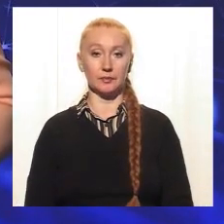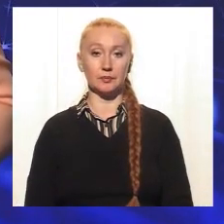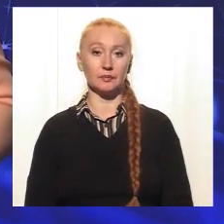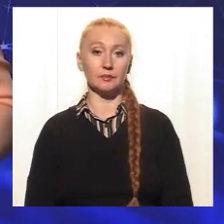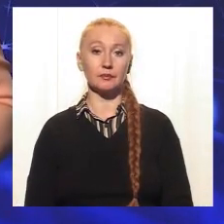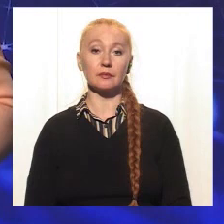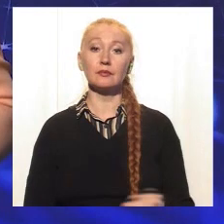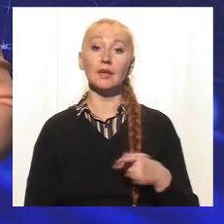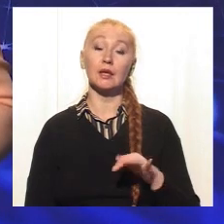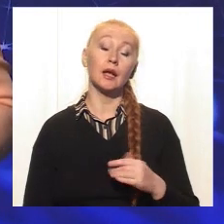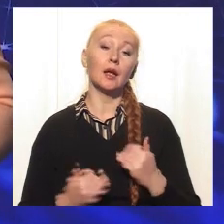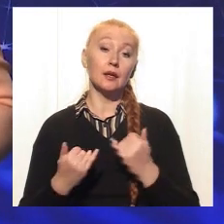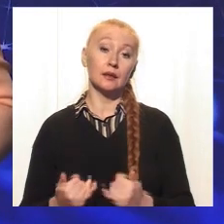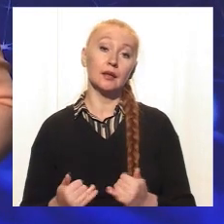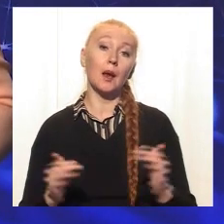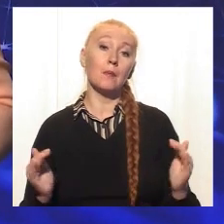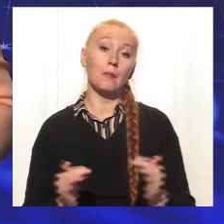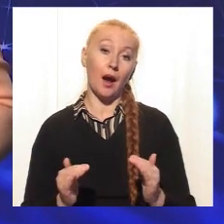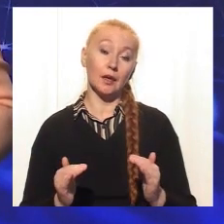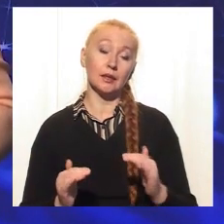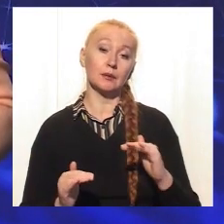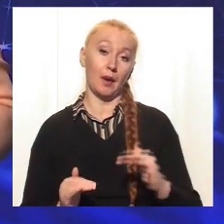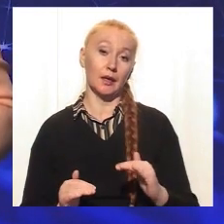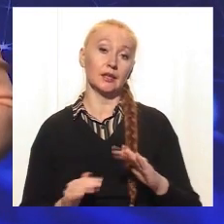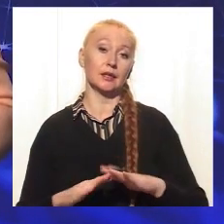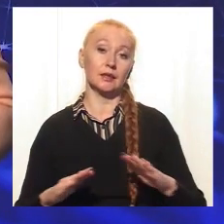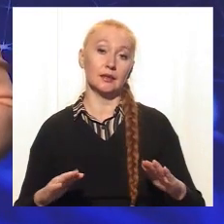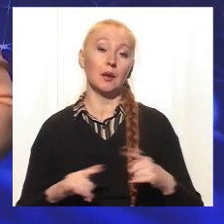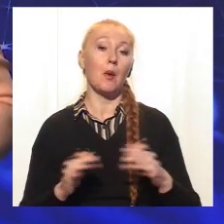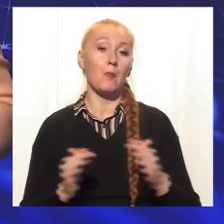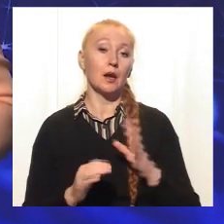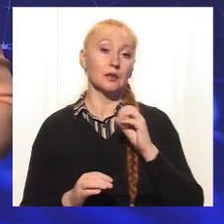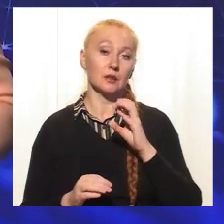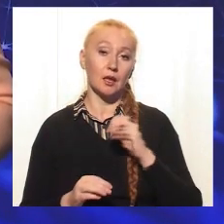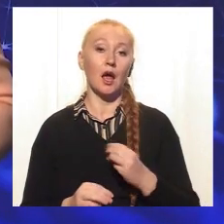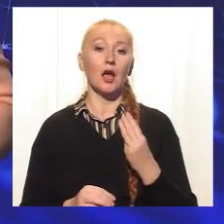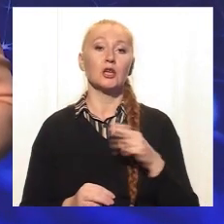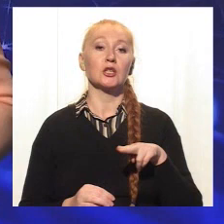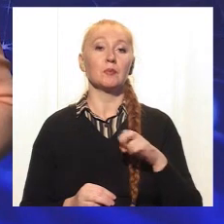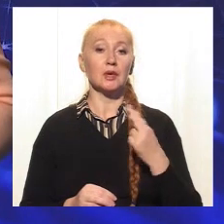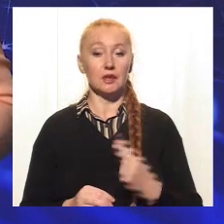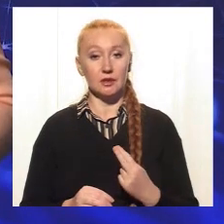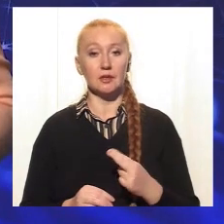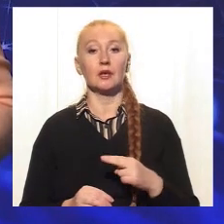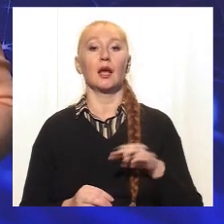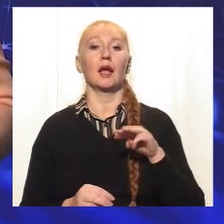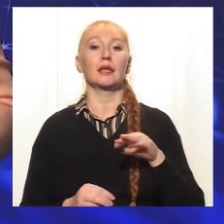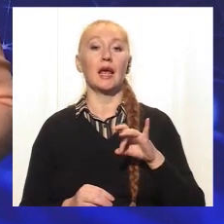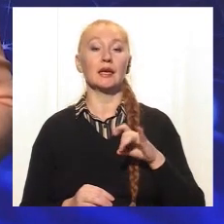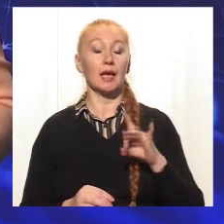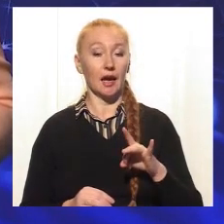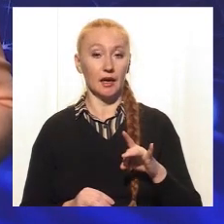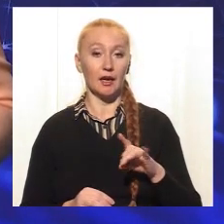Для маленьких дітей підійдуть маленькі породи собак, такі, як поміранський шпіц, к примеру, джекраслтер'єр.